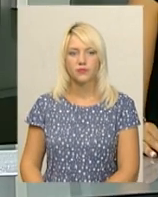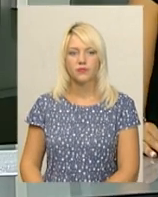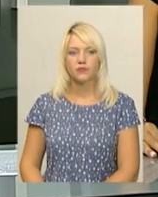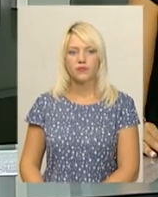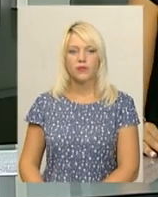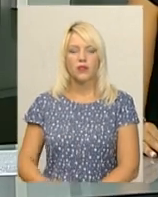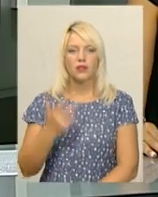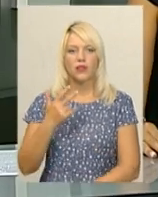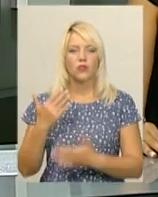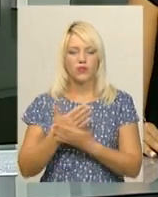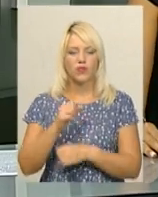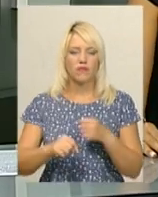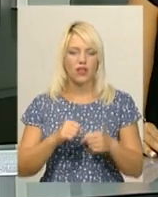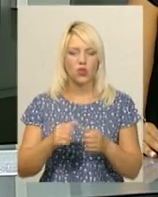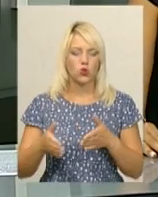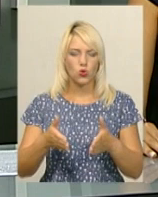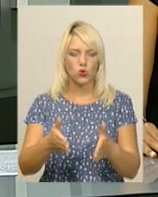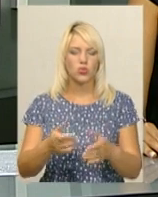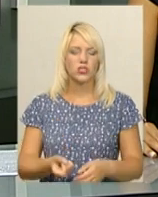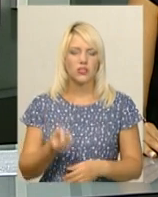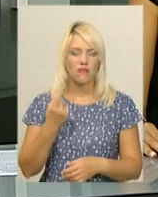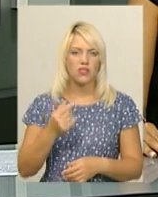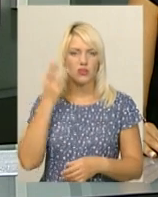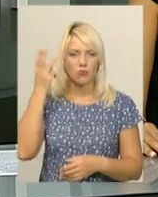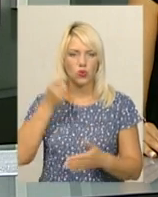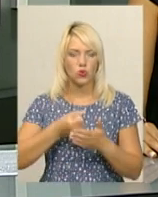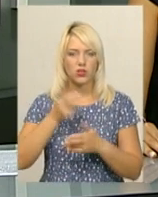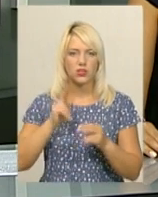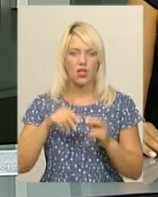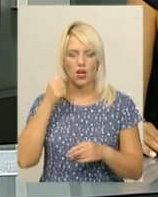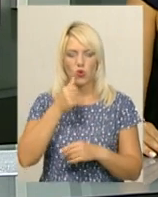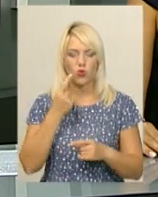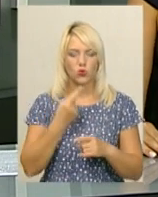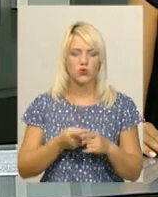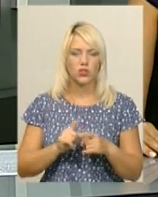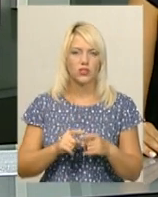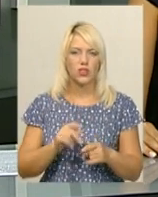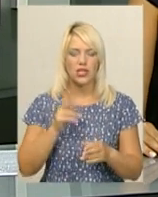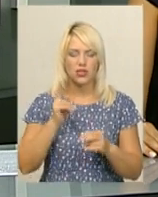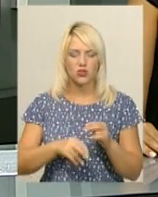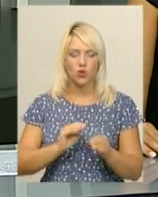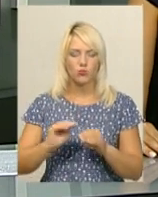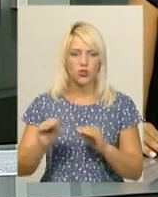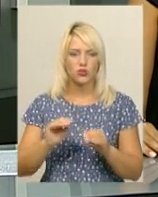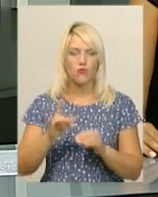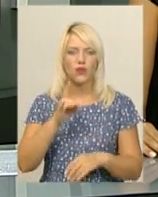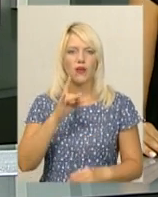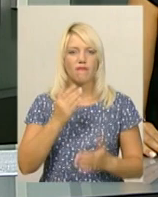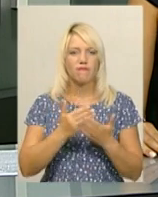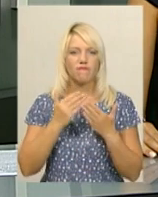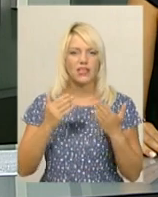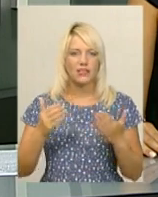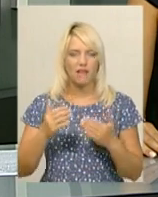Три нові велодоріжки з'являться у Хмельницькому до кінця року. Одну з них закінчують облаштовувати в мікрорайоні виставка.